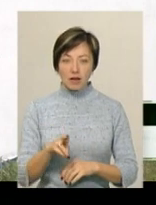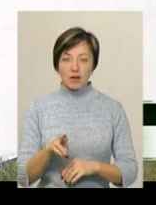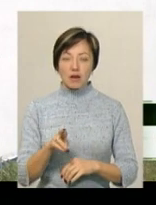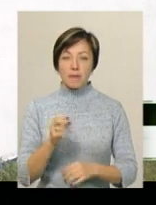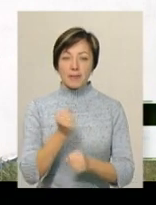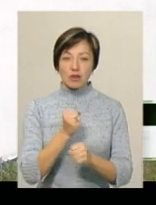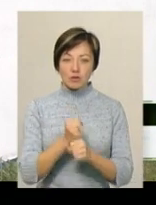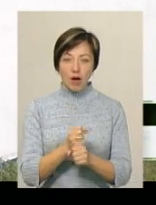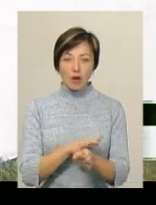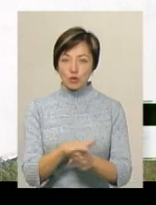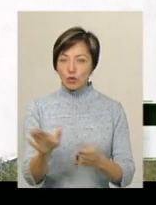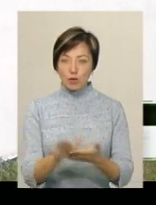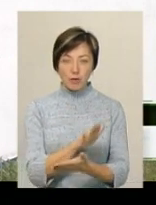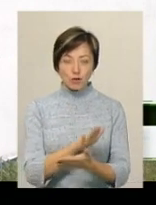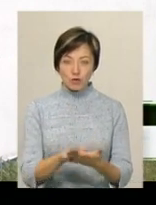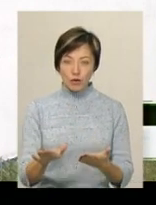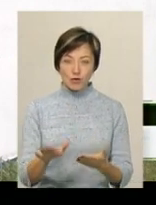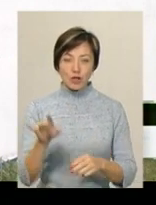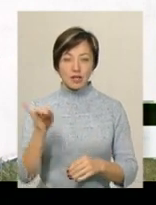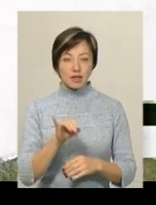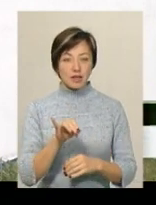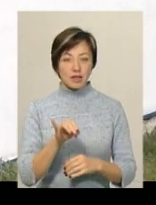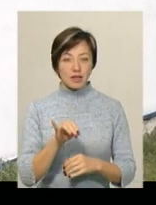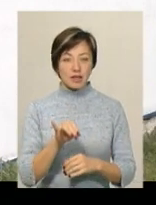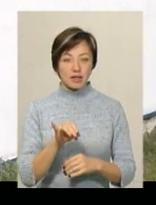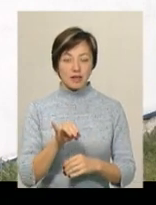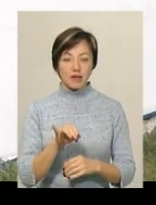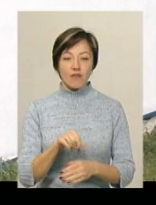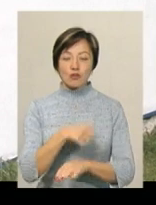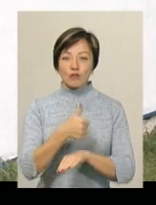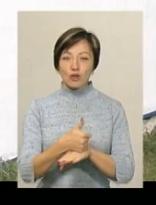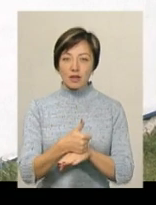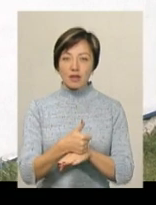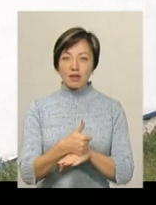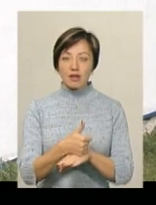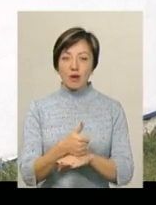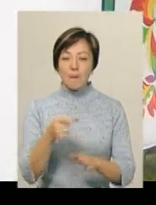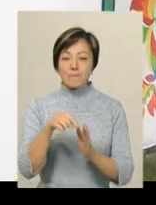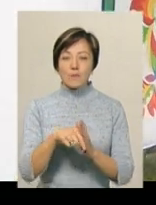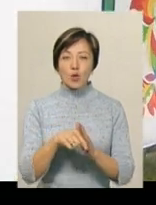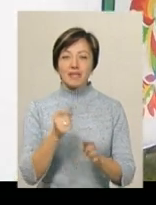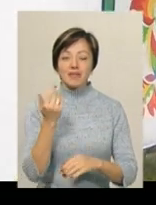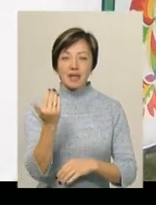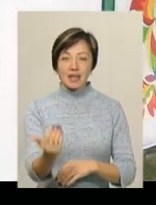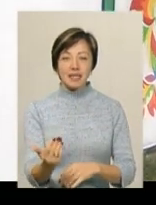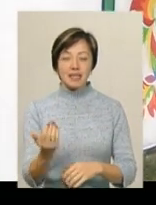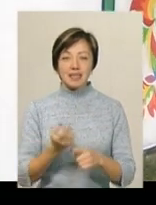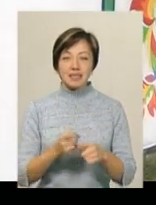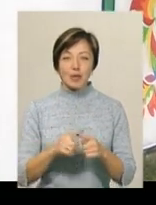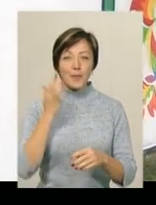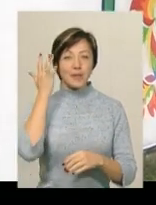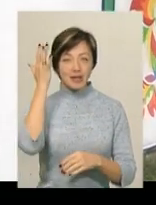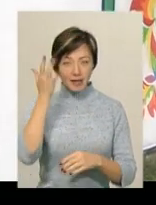Вони працюють абсолютно безкоштовно, і в основному, основний мотив для них – це така